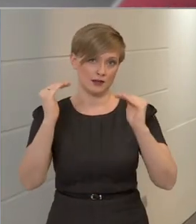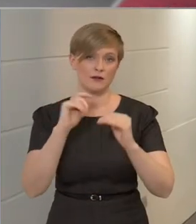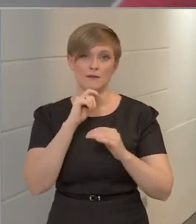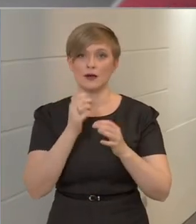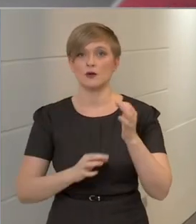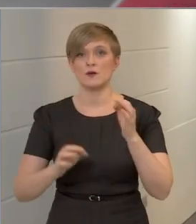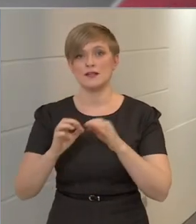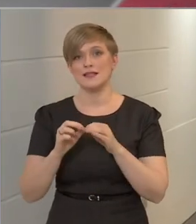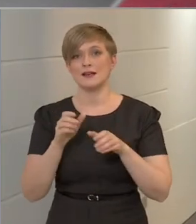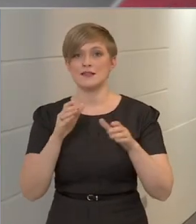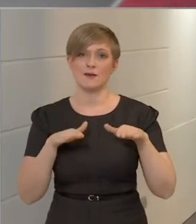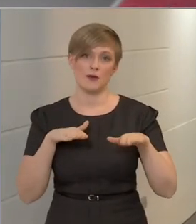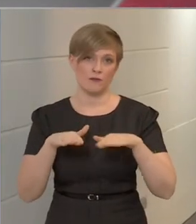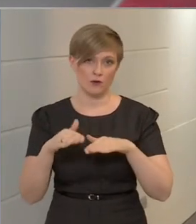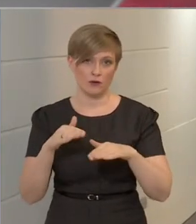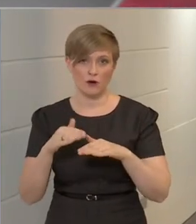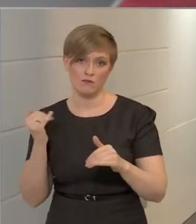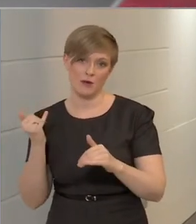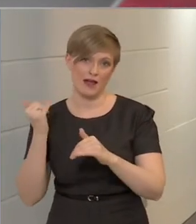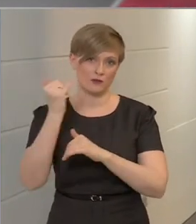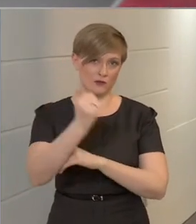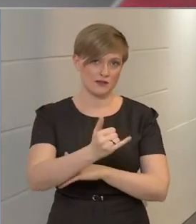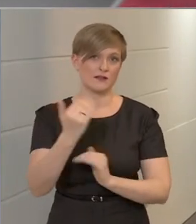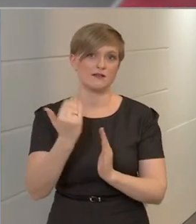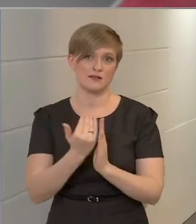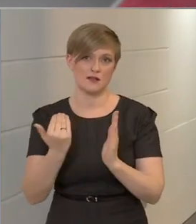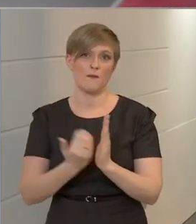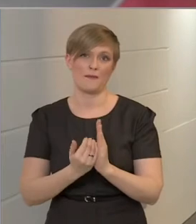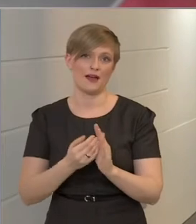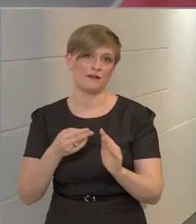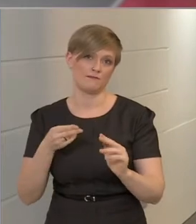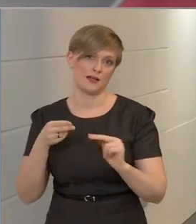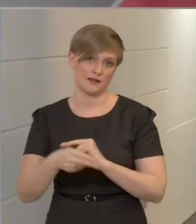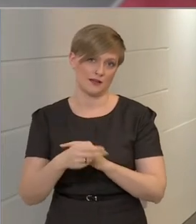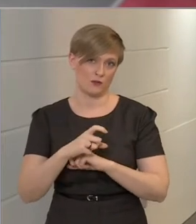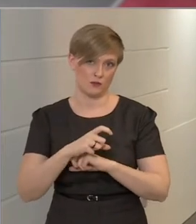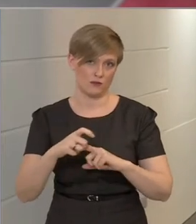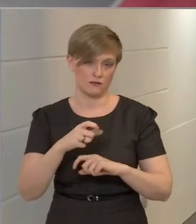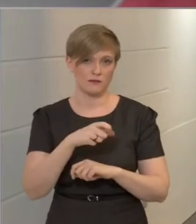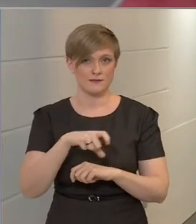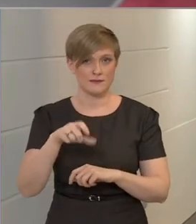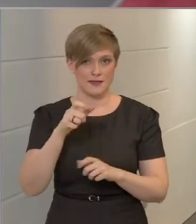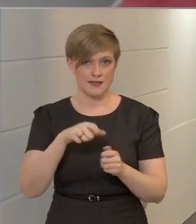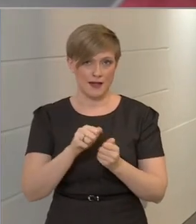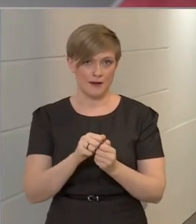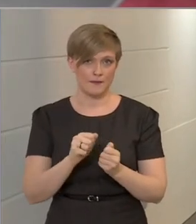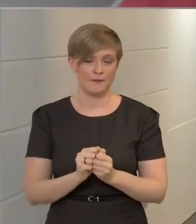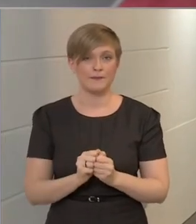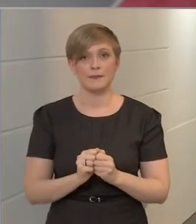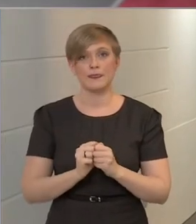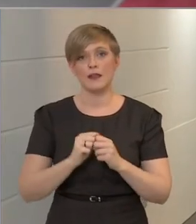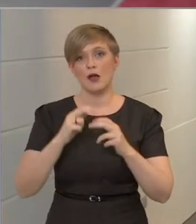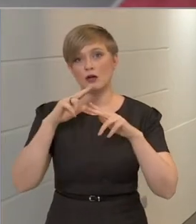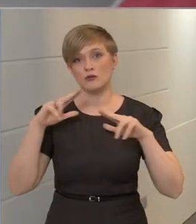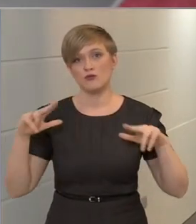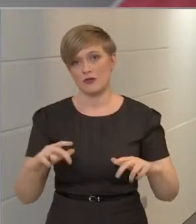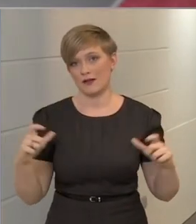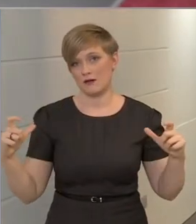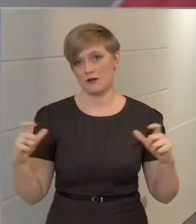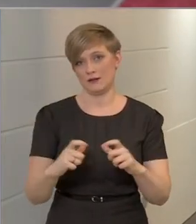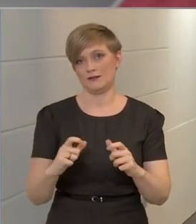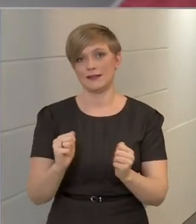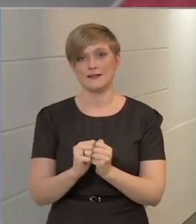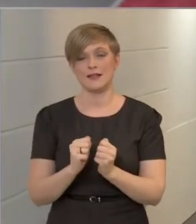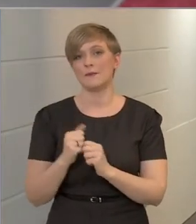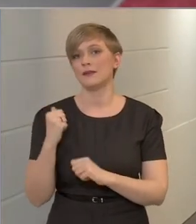Magyarországon személyforgalomban történő tranzitálási szabályokat megszegők száma. És a hatósági házi karanténadataink